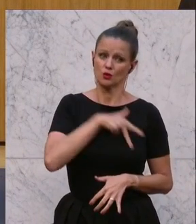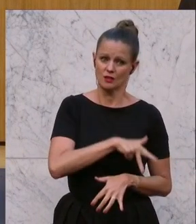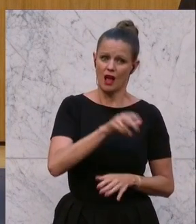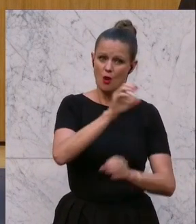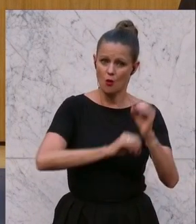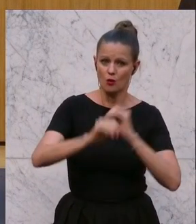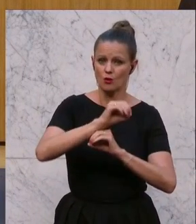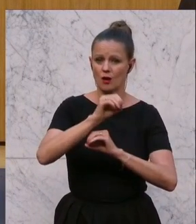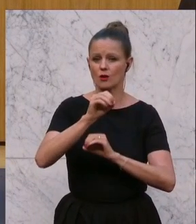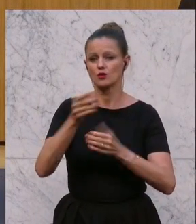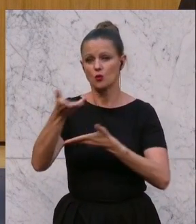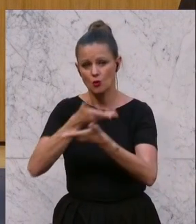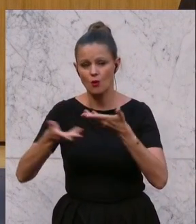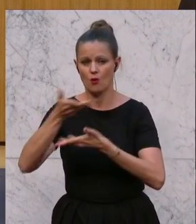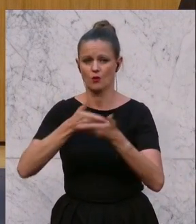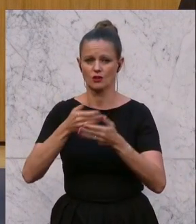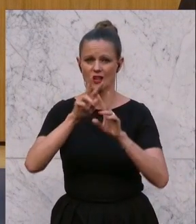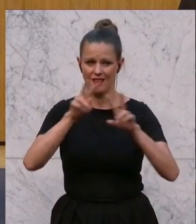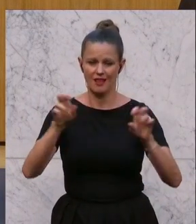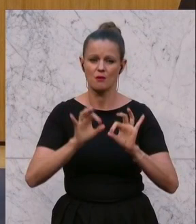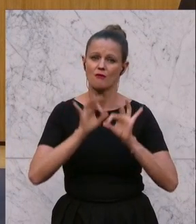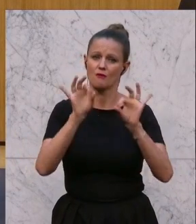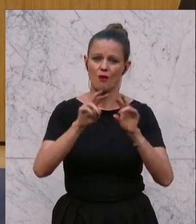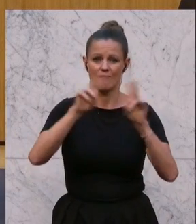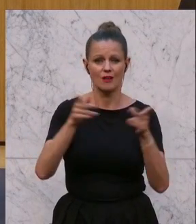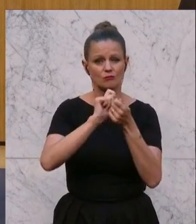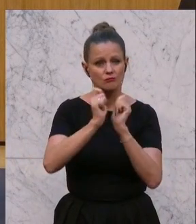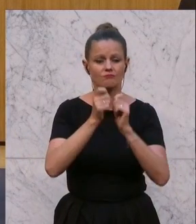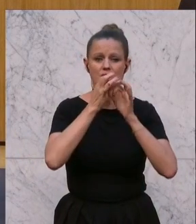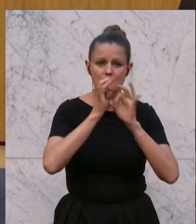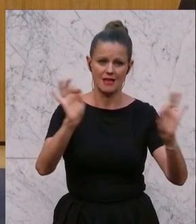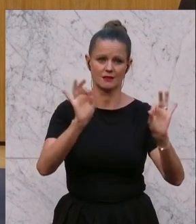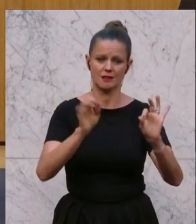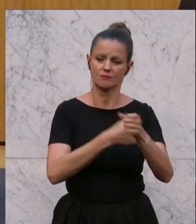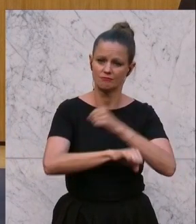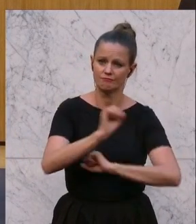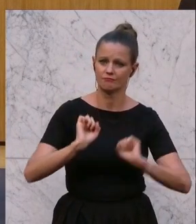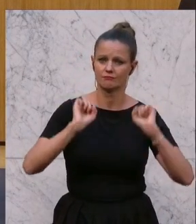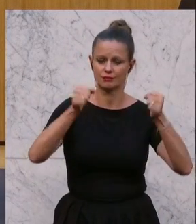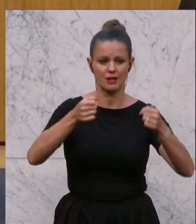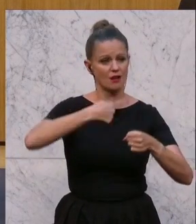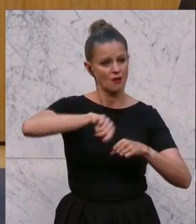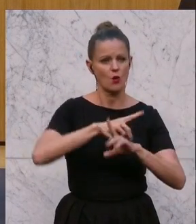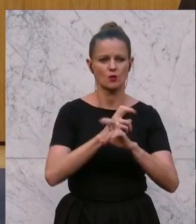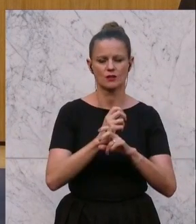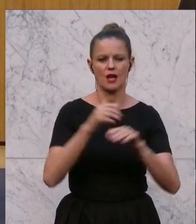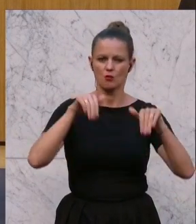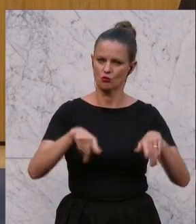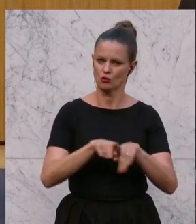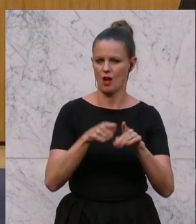ökologischen und ökonomischen Fragen für eine bessere Welt gemeinsam anzugehen. Und das ist der Auftrag, den wir uns auch in Österreich verpflichtet fühlen.